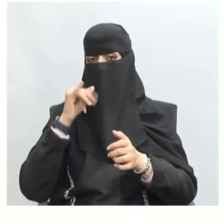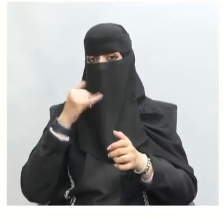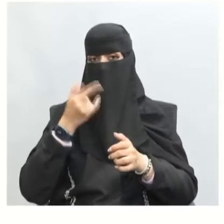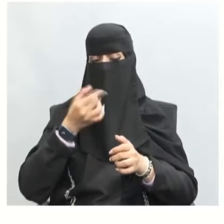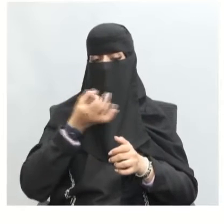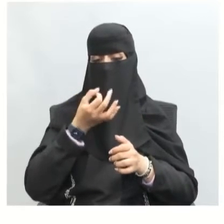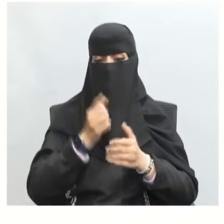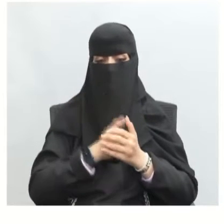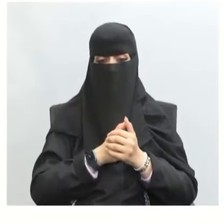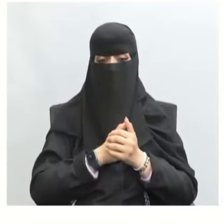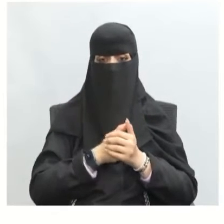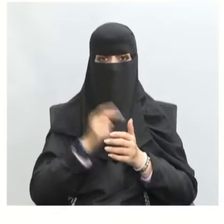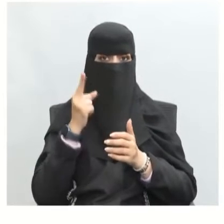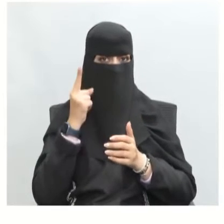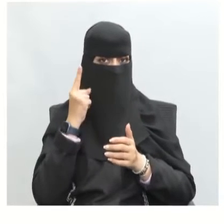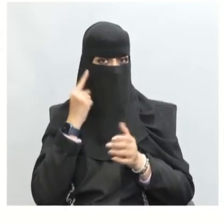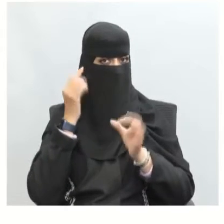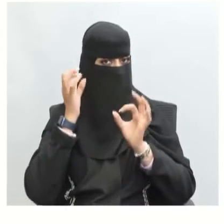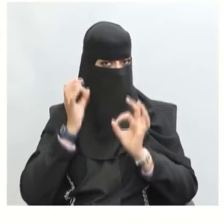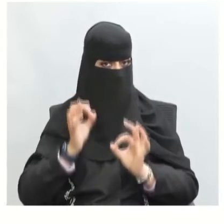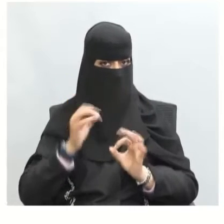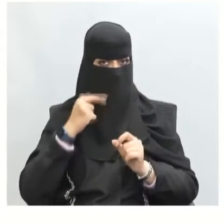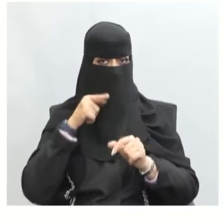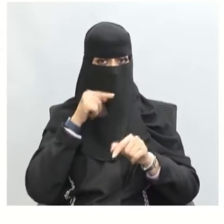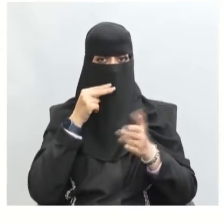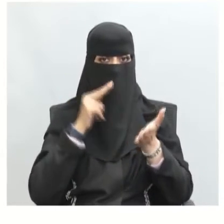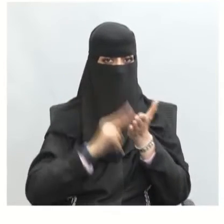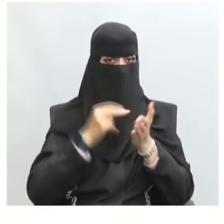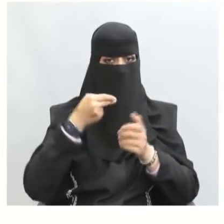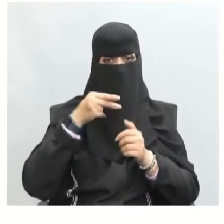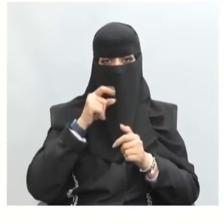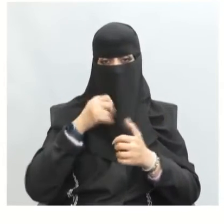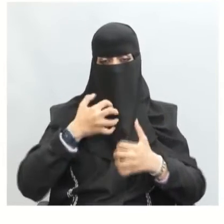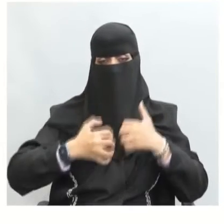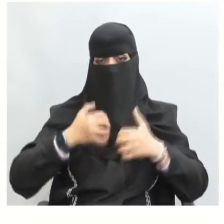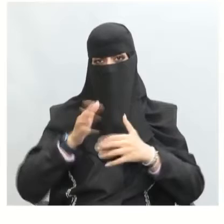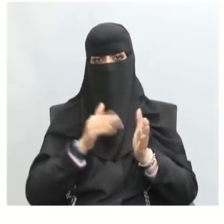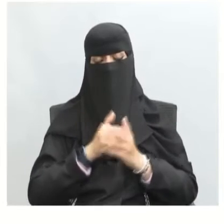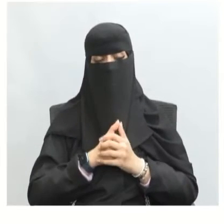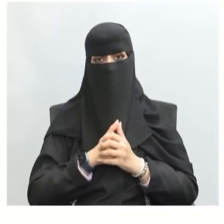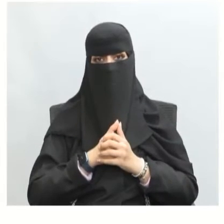اللفظي والإصغاء الجيد للتعبير عن المشاعر